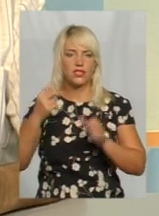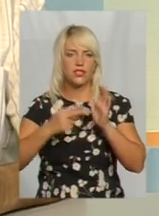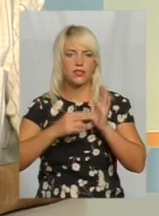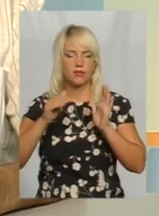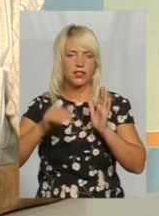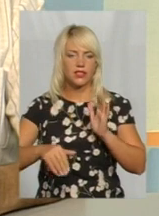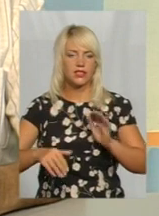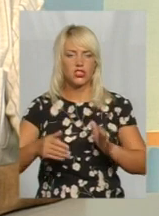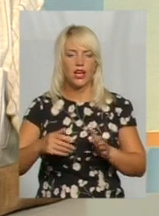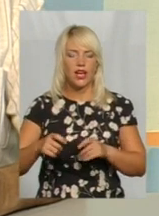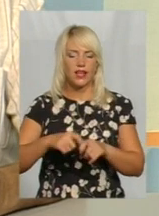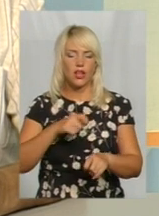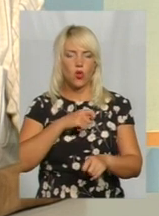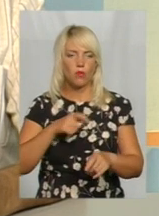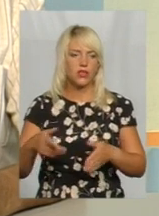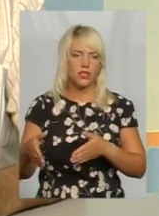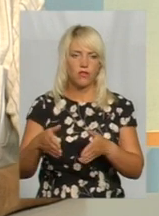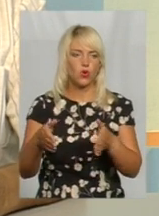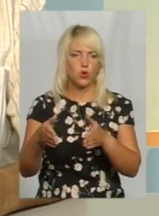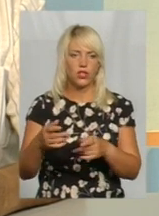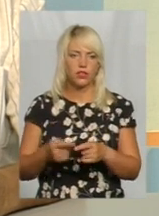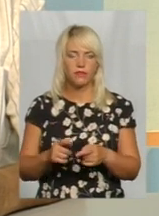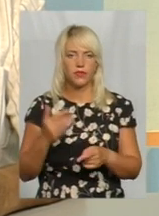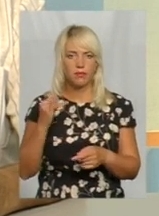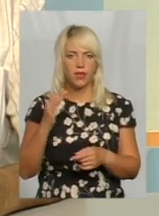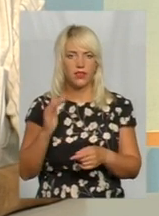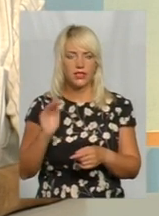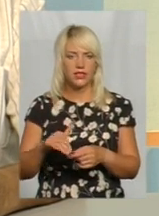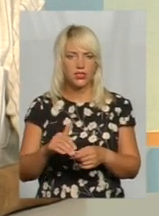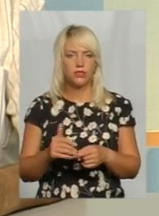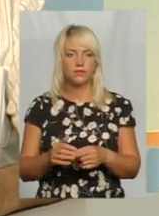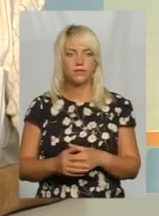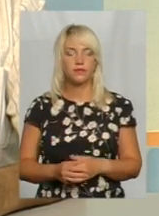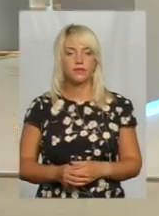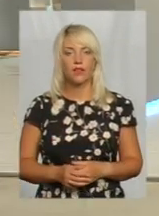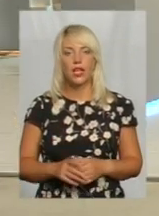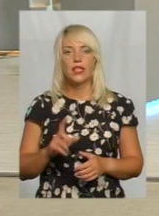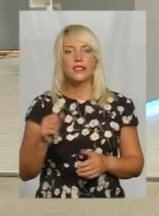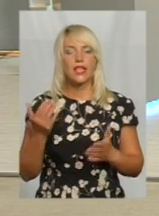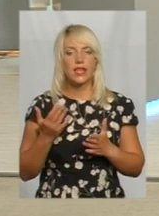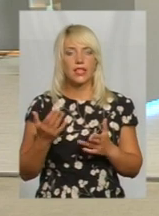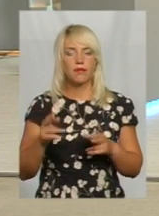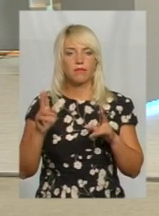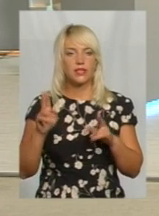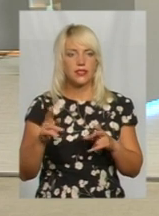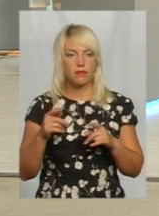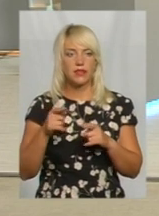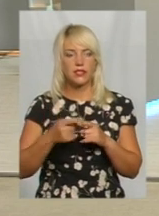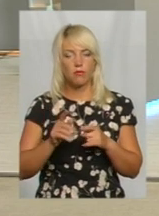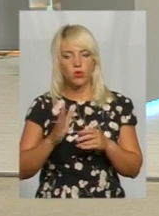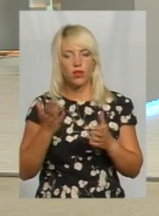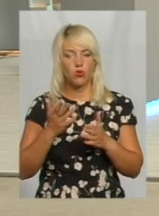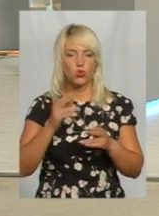кілометрів доріг. Вибачаюсь, 5 тисяч кілометрів доріг, ми на всіх потрібно оформити право власності. За яким принципом? Це якось буде вибірково?